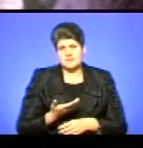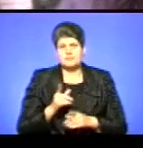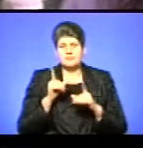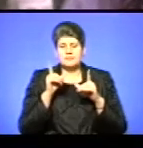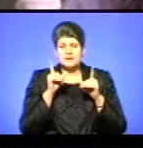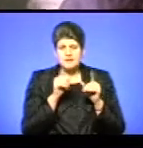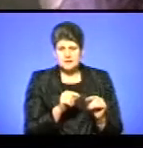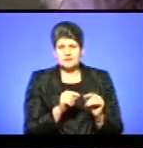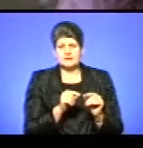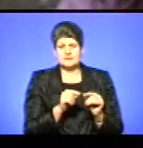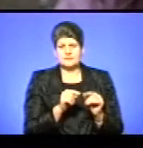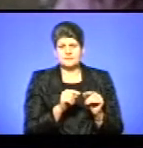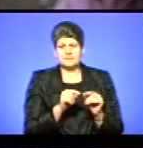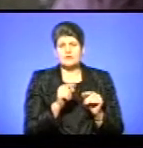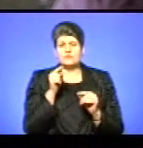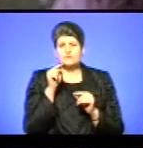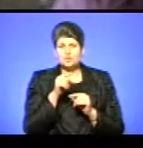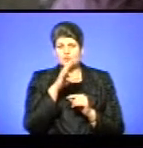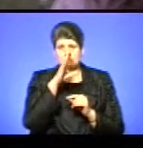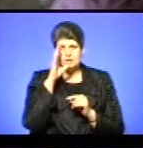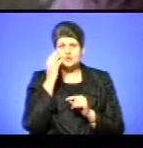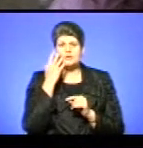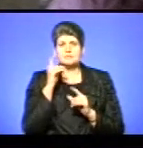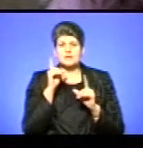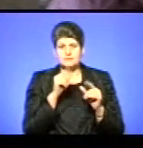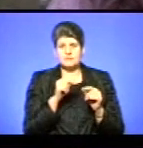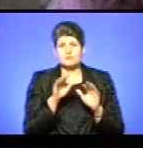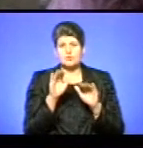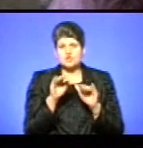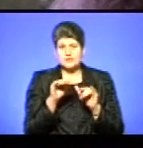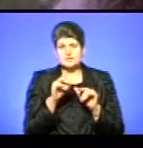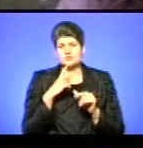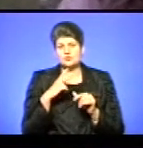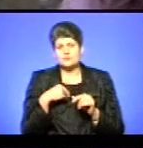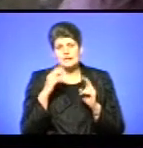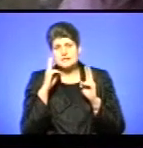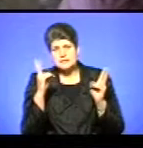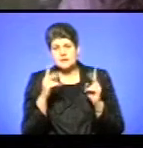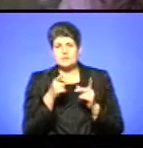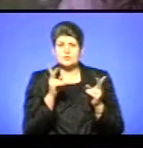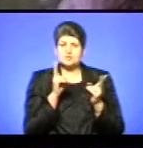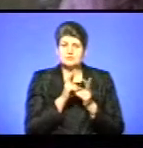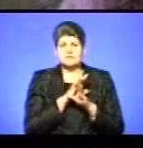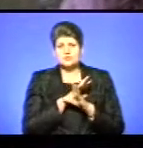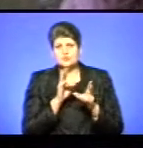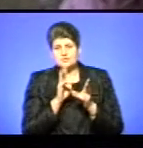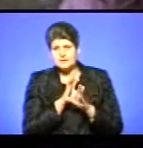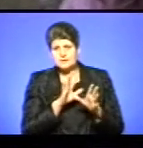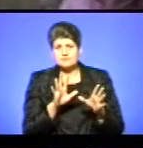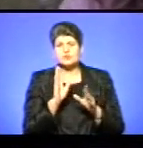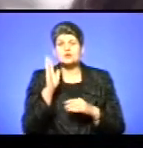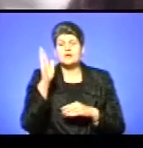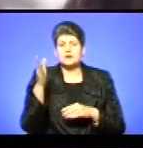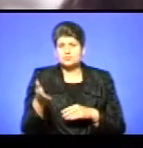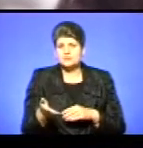їхали, насправді, в цю ніч, коли ми їхали, ми прощалися з малою. Ми вже не знали, чи ми її побачимо, ми не знали, що буде далі, що нас